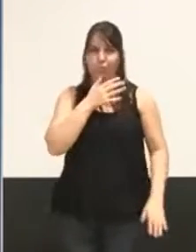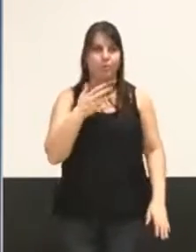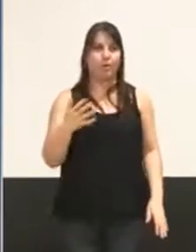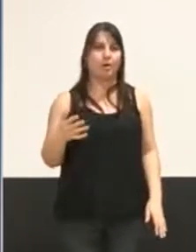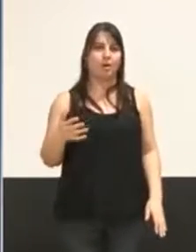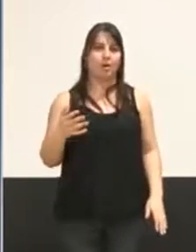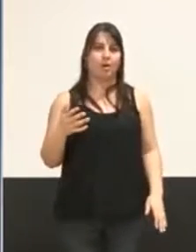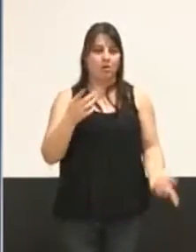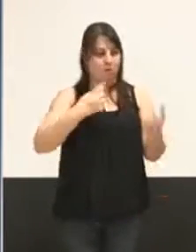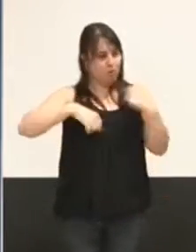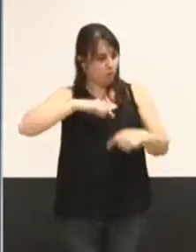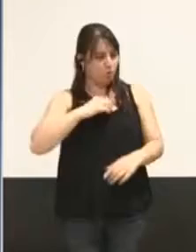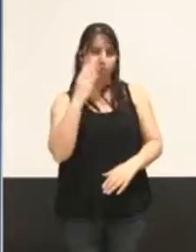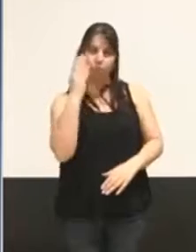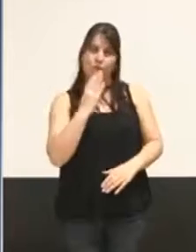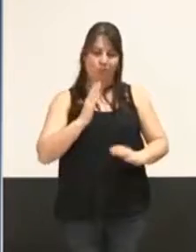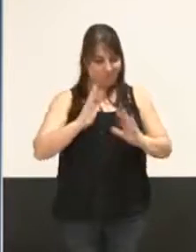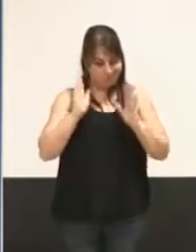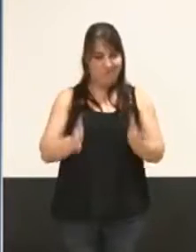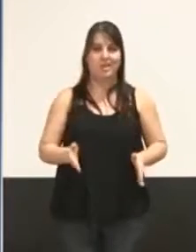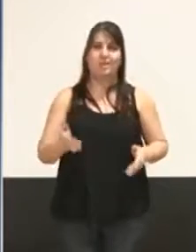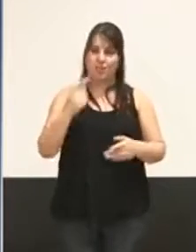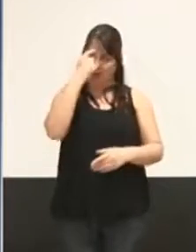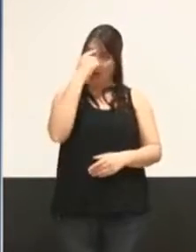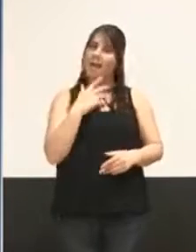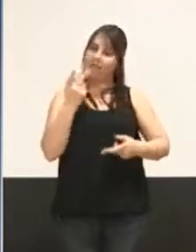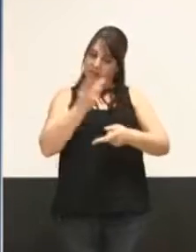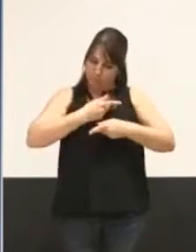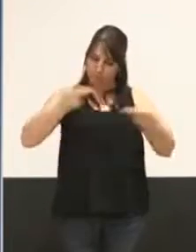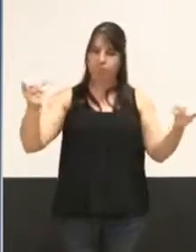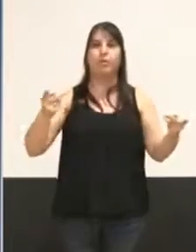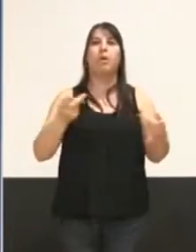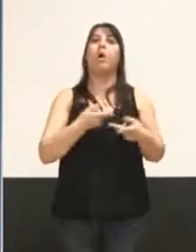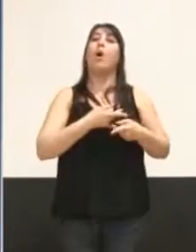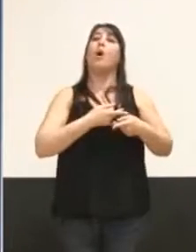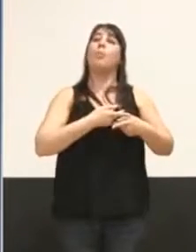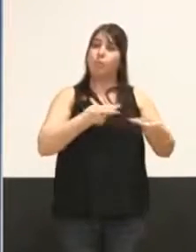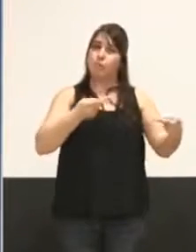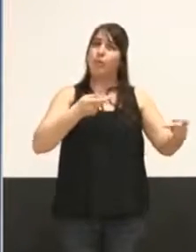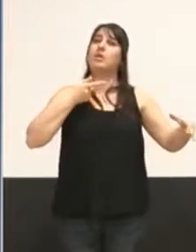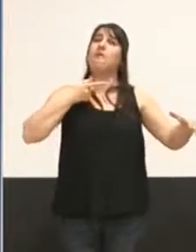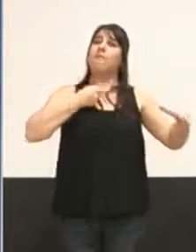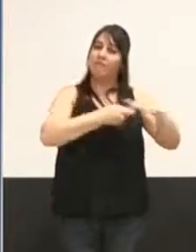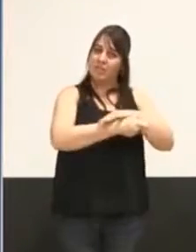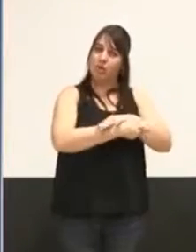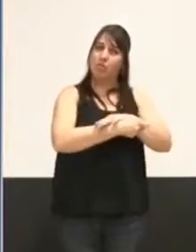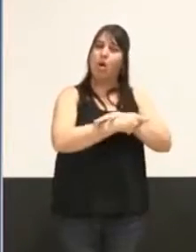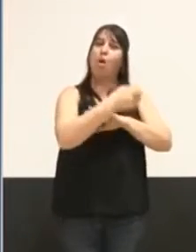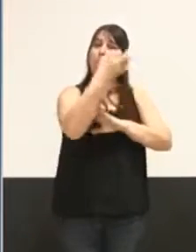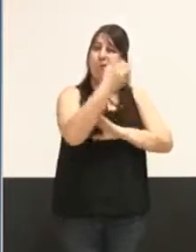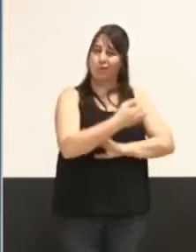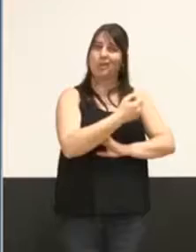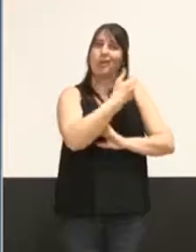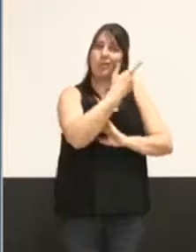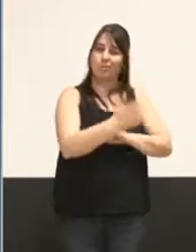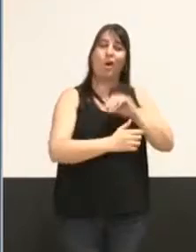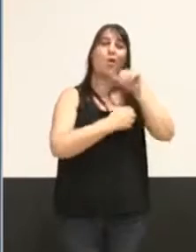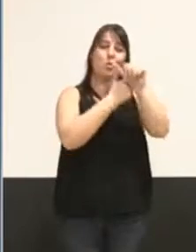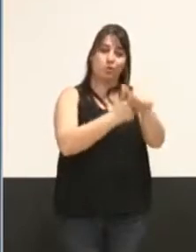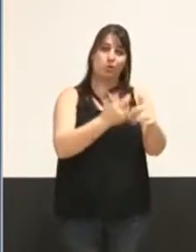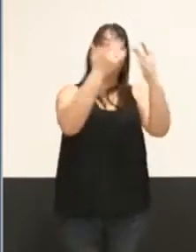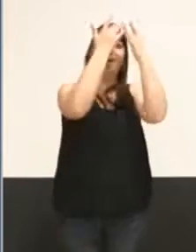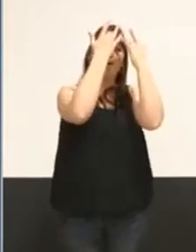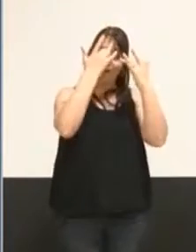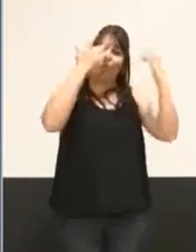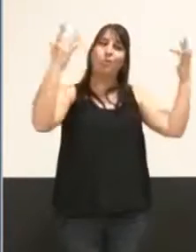aurons à nous prononcer sans aucun doute sur la part de financement public de l'aspect culturel du projet,